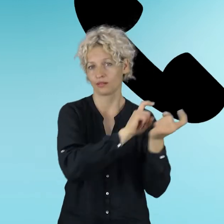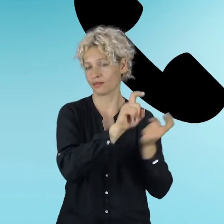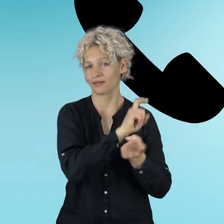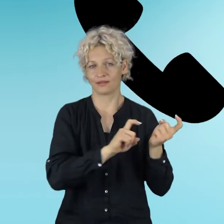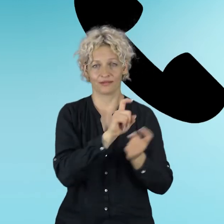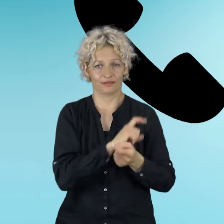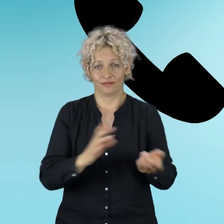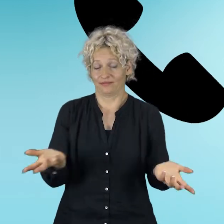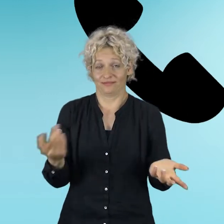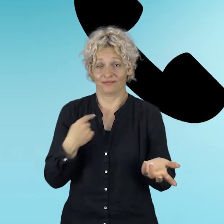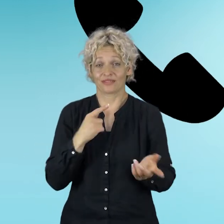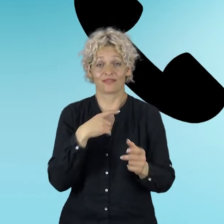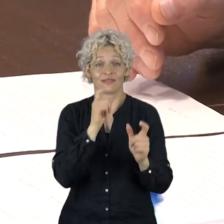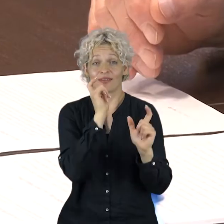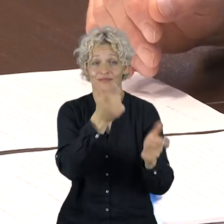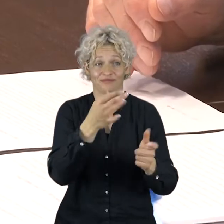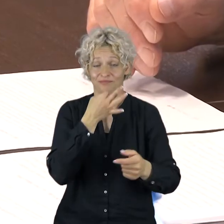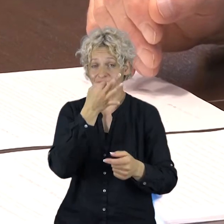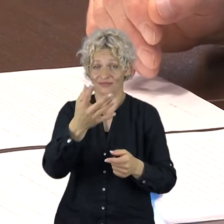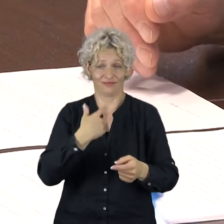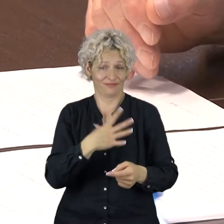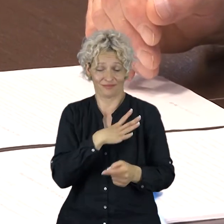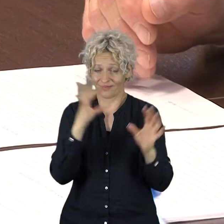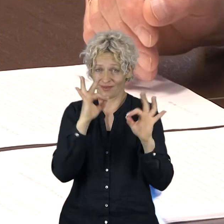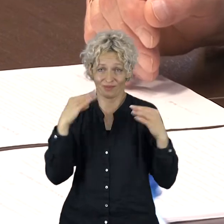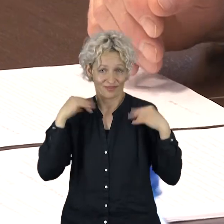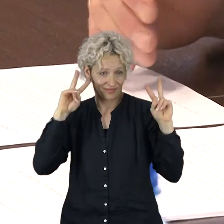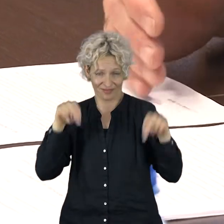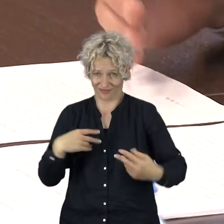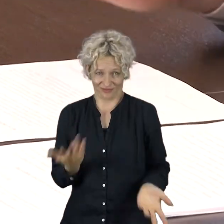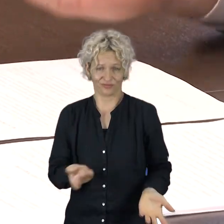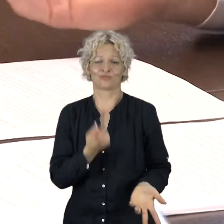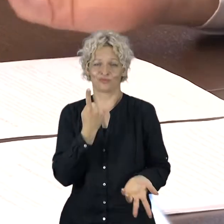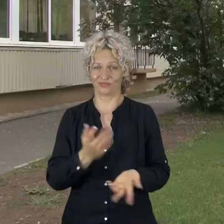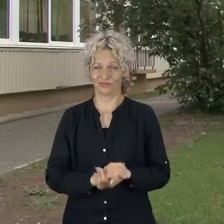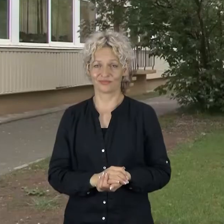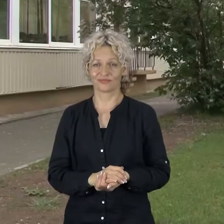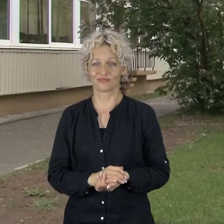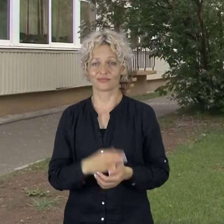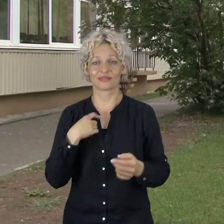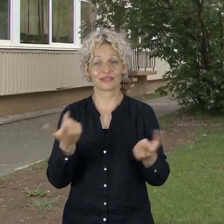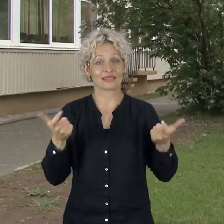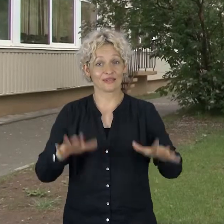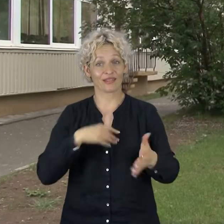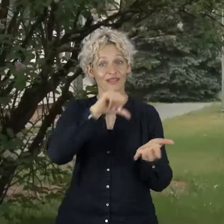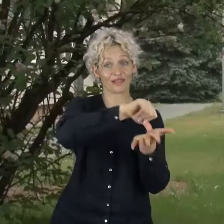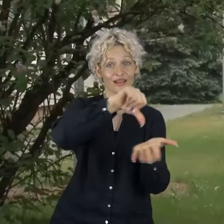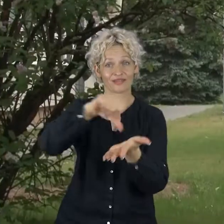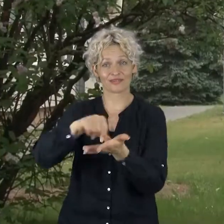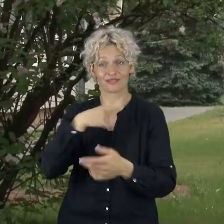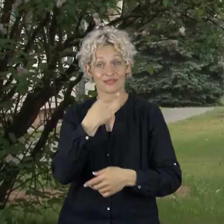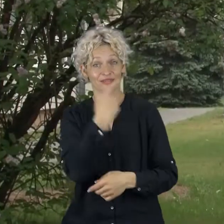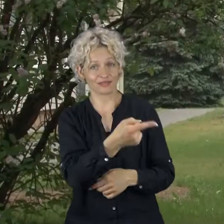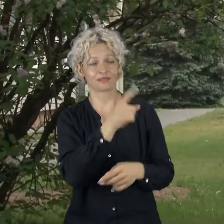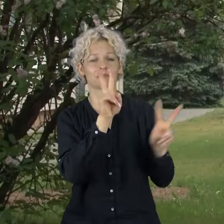jokios informacijos niekas nepateikia. Nors savivaldybės atstovai teigia, kad pats perimimo klausimas dar tik bus varstomas, visgi